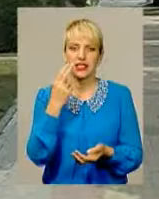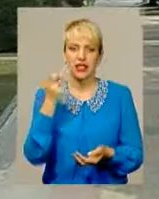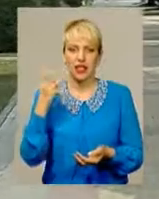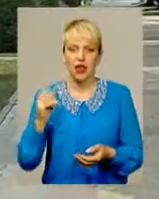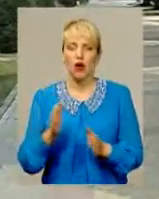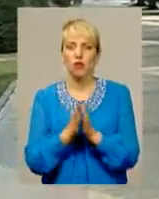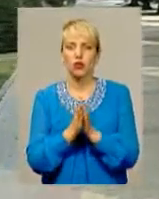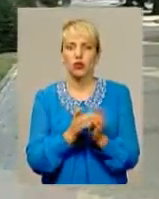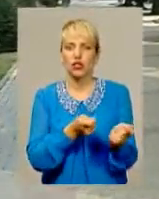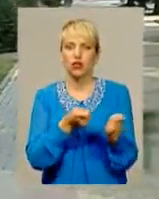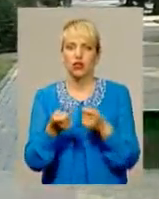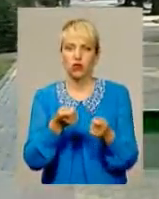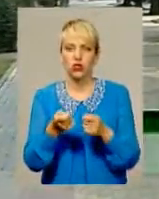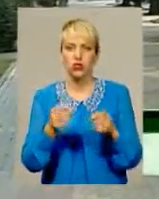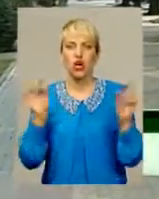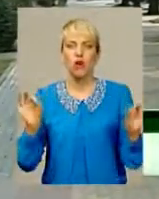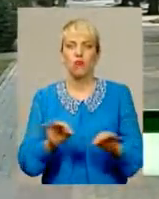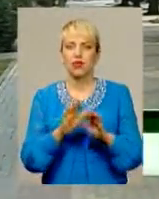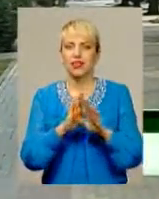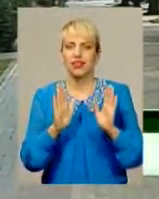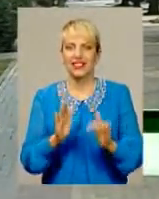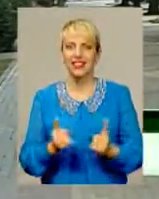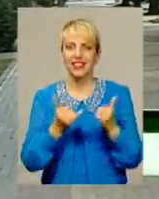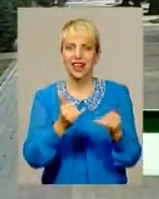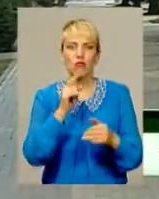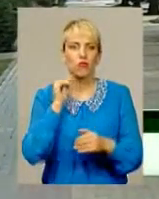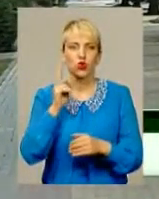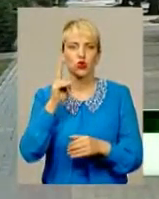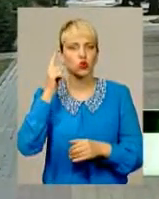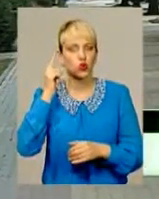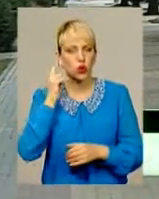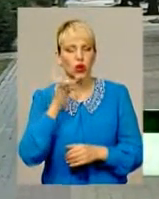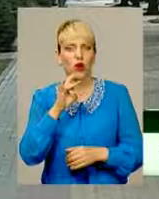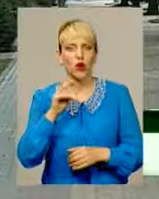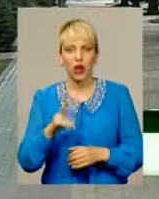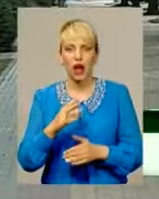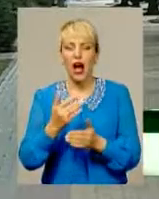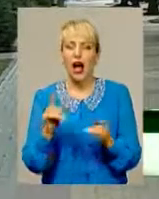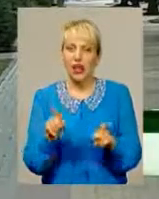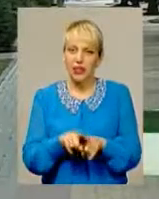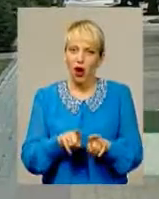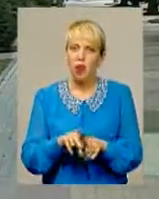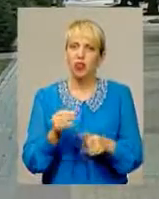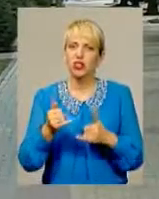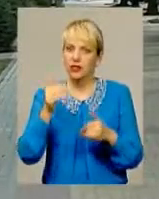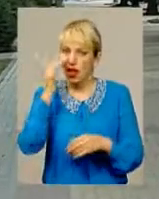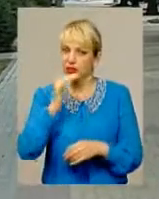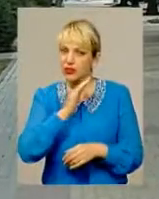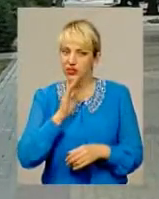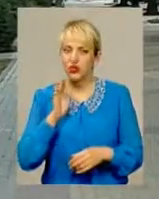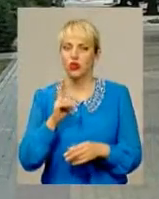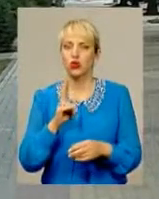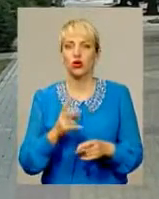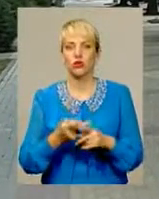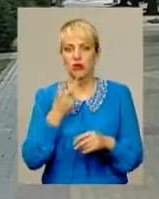не тільки для молоді, яка слухає рок, але й також для їх батьків, бо дуже багато сімей приїжджає вже на фестиваль для дітей. Тому цього року ми,